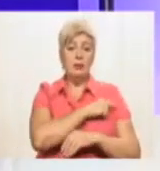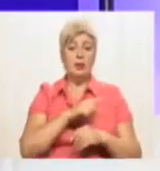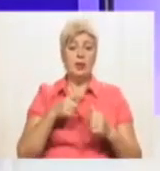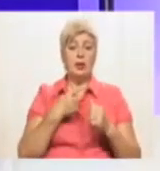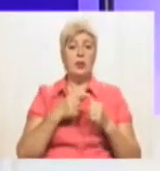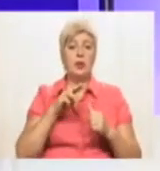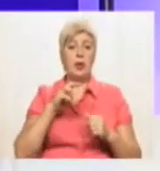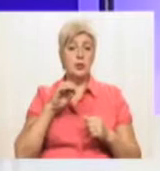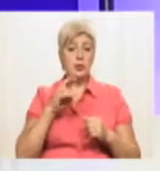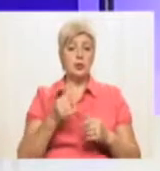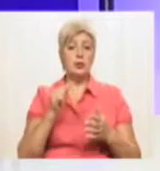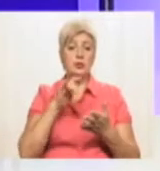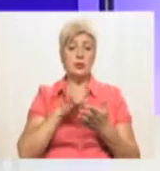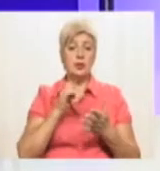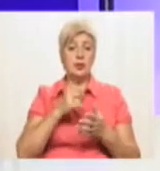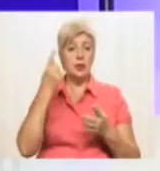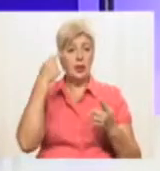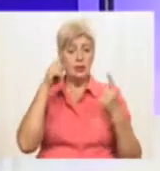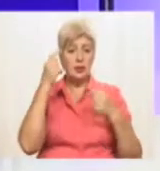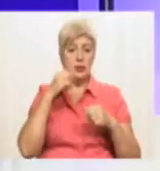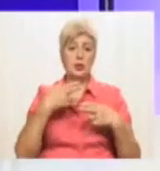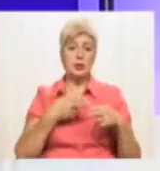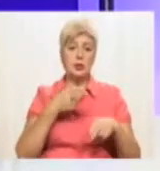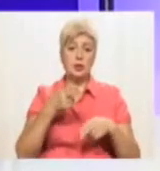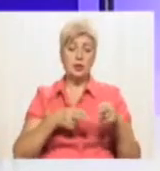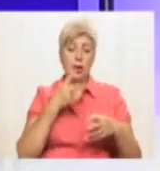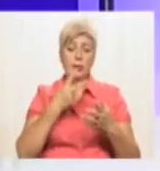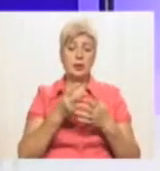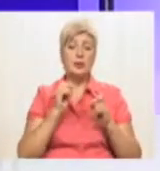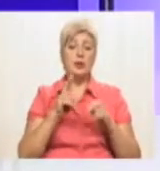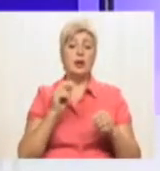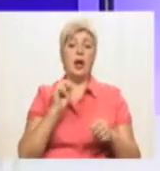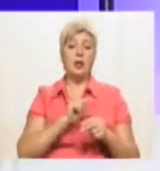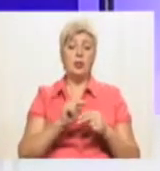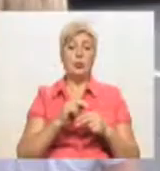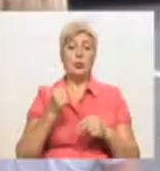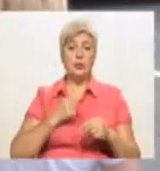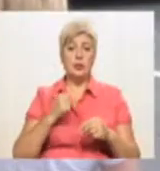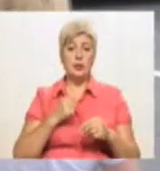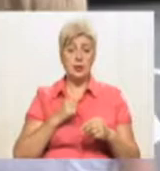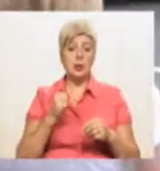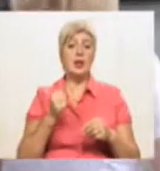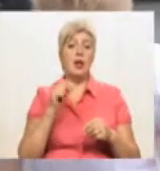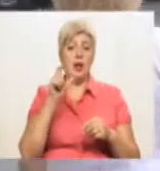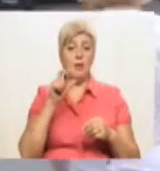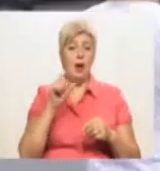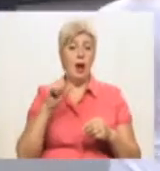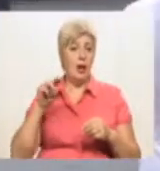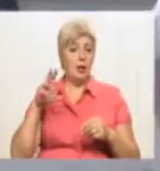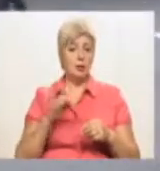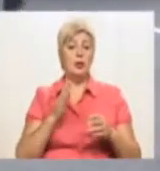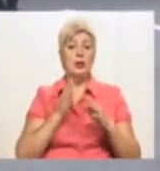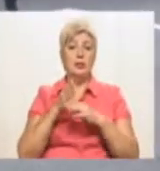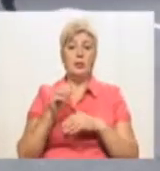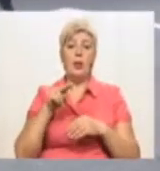Мечникова. В Центрі інноваційної хірургії міністерці показали, як лікують бійців під час війни на Сході України. Далі Інесі Рейди відвідала